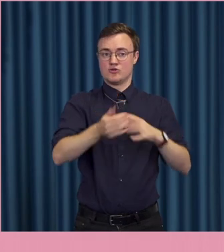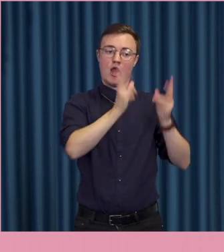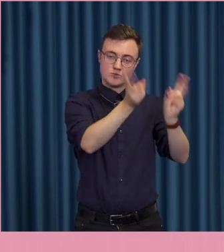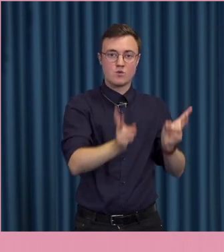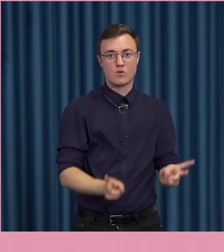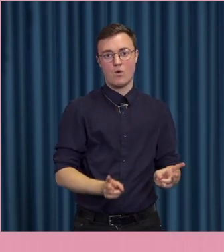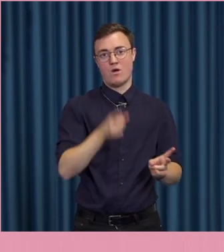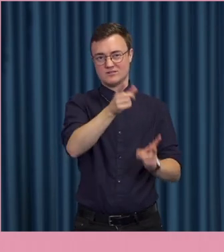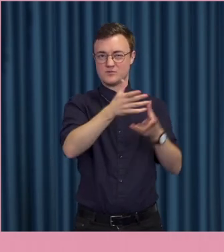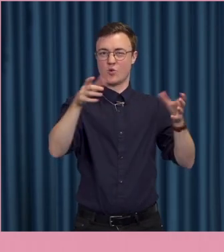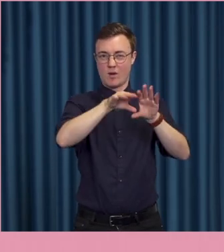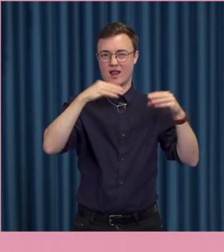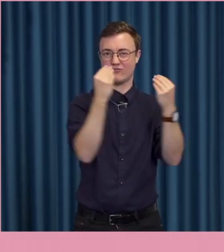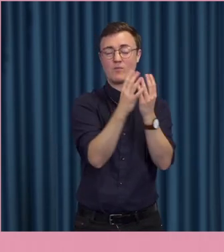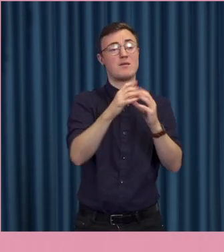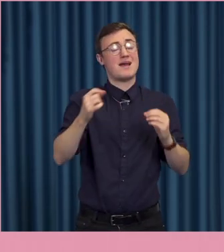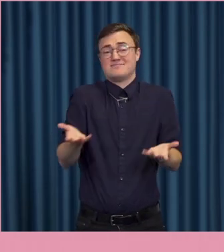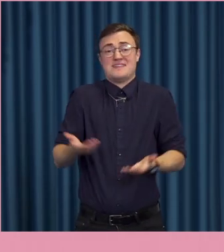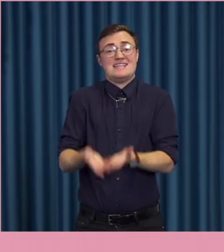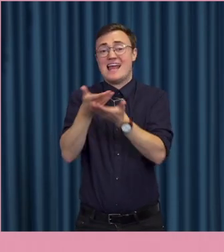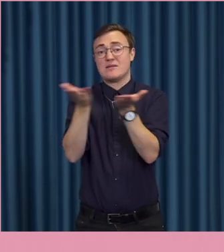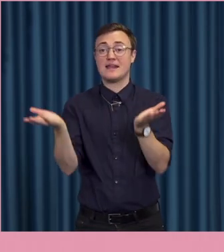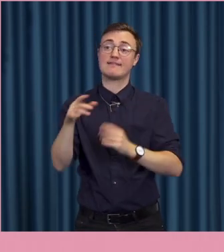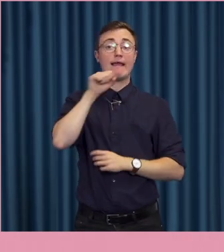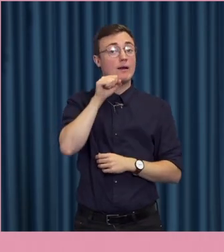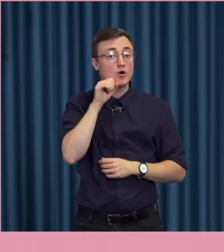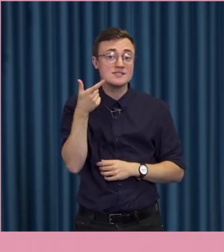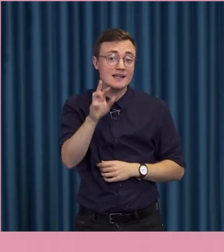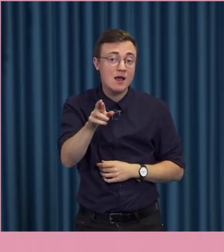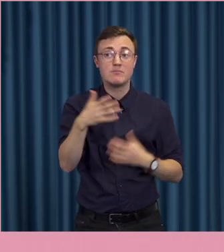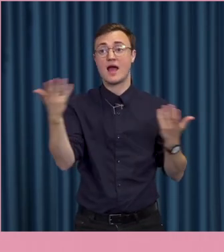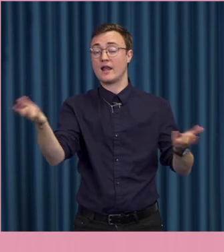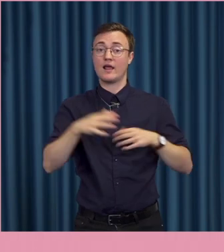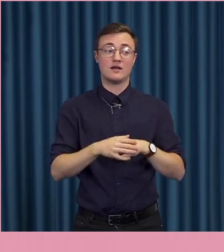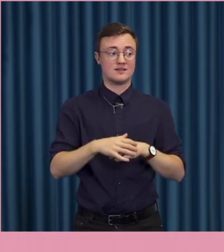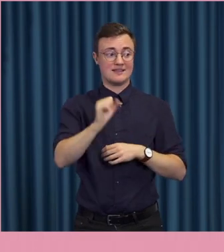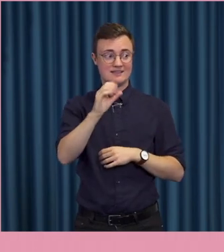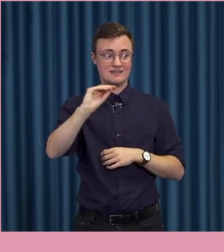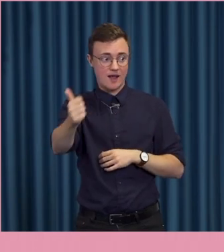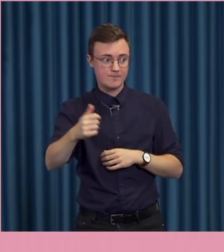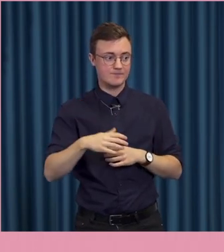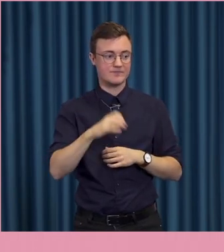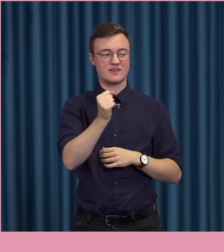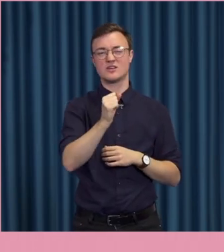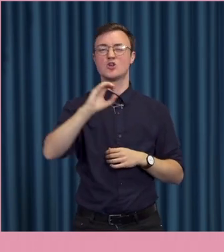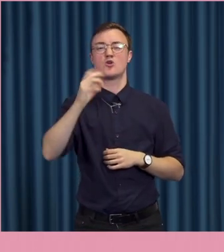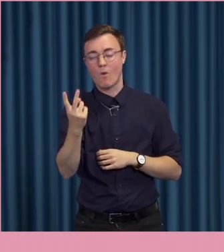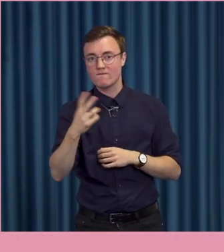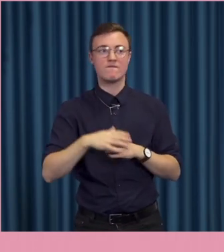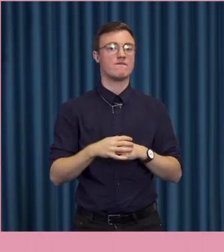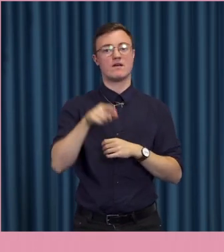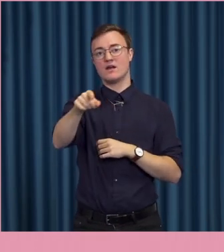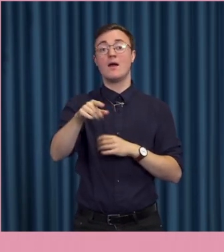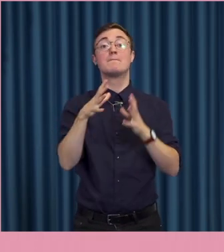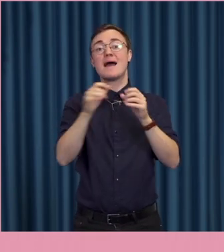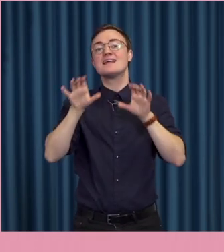plattformarna. Men det hjälper ju inte mot e-post. Det hjälper inte på Gab, det hjälper inte på H&M. Men det hjälper på Facebook, Twitter eller Snapchat.